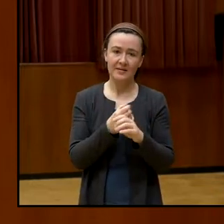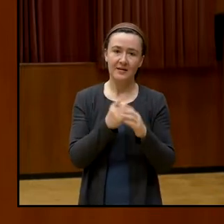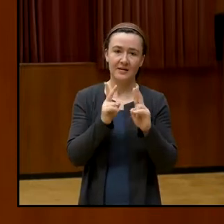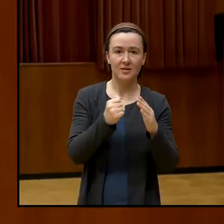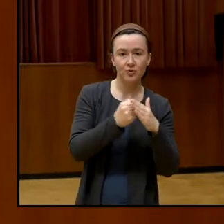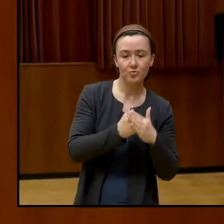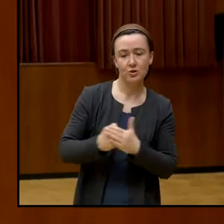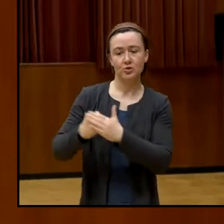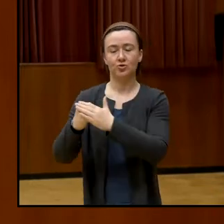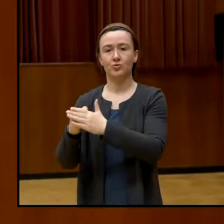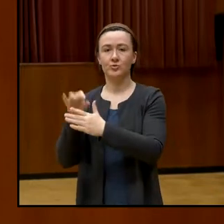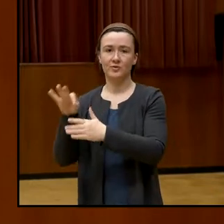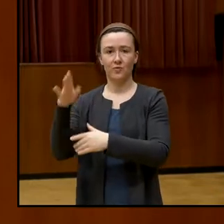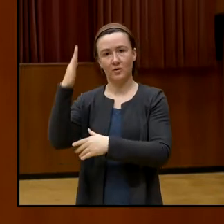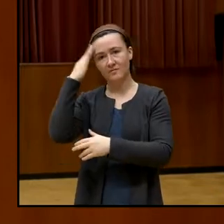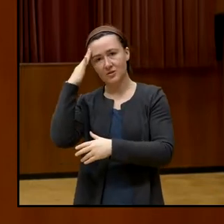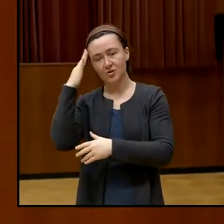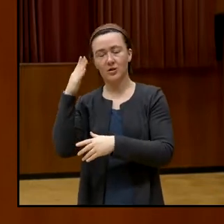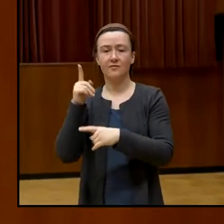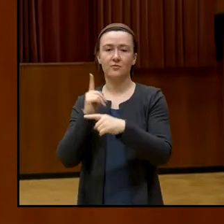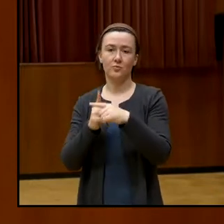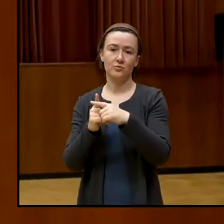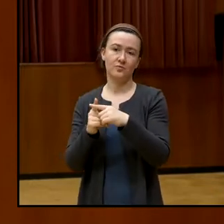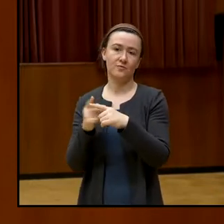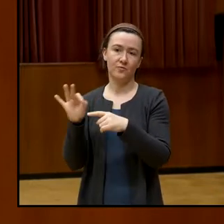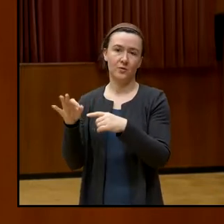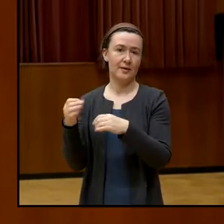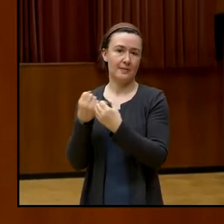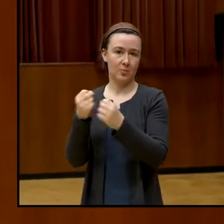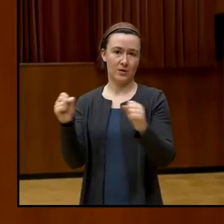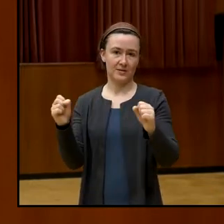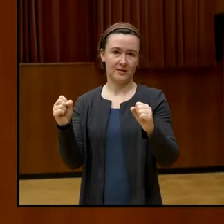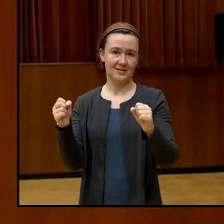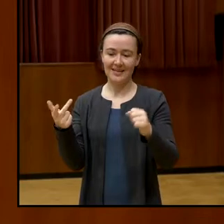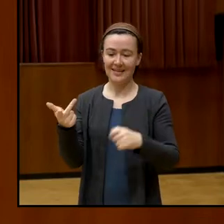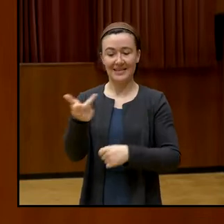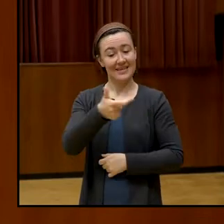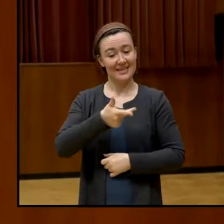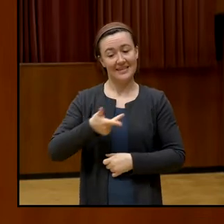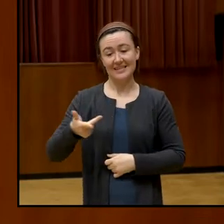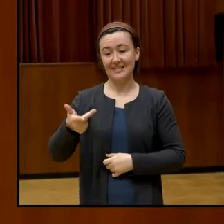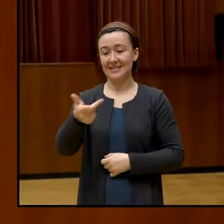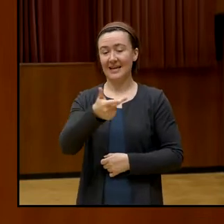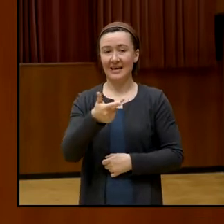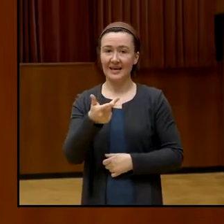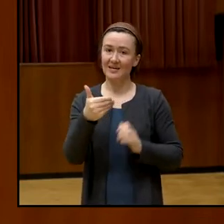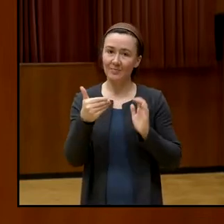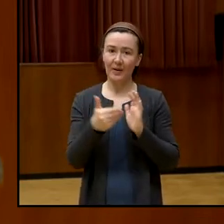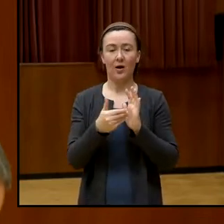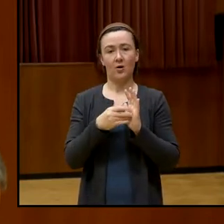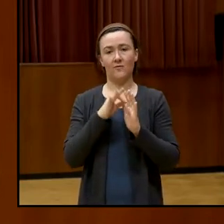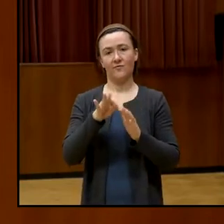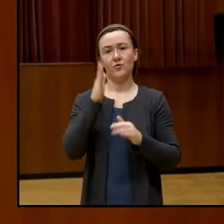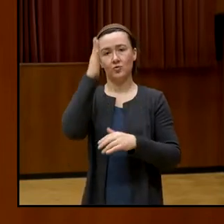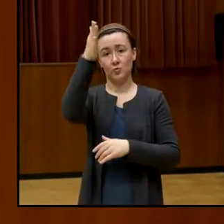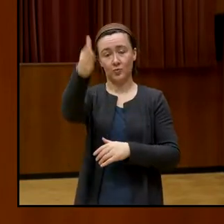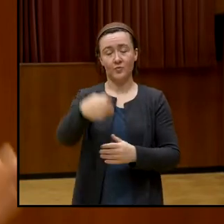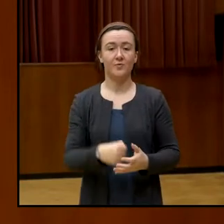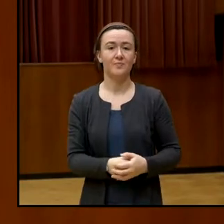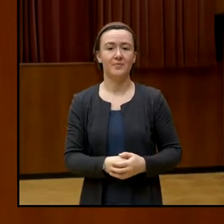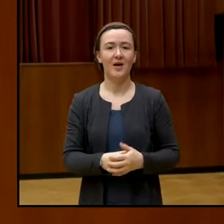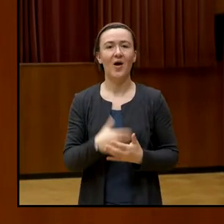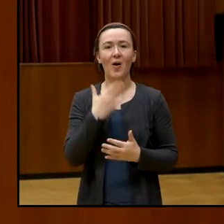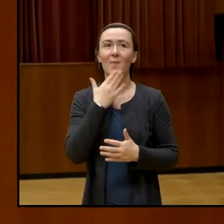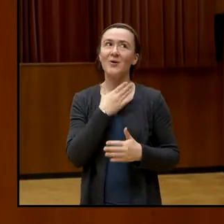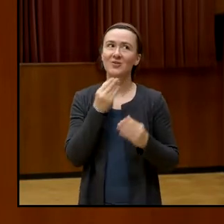Demokratie. Das ist ein Triptychon, das ganz einfach für unsere Zukunft wichtig ist. Und ich möchte noch einen Punkt